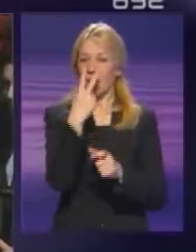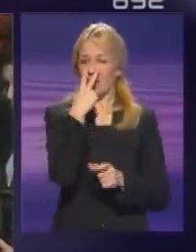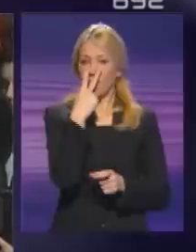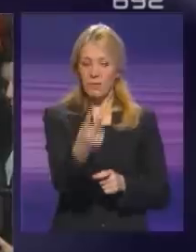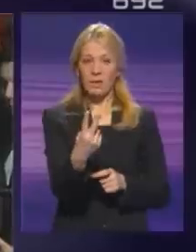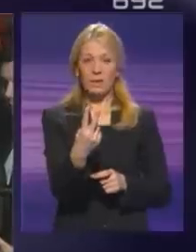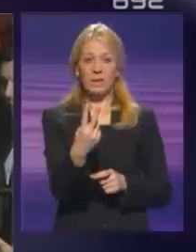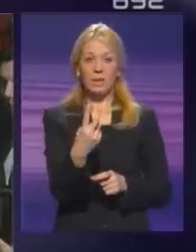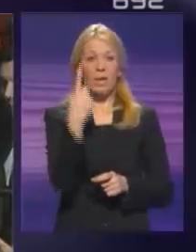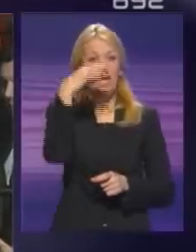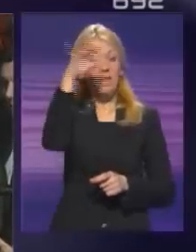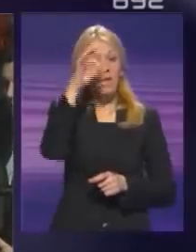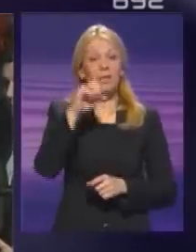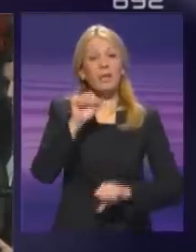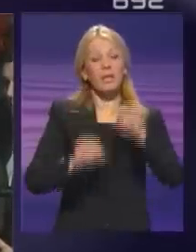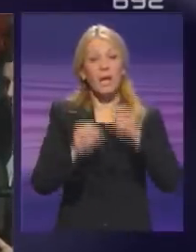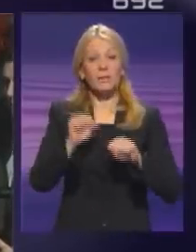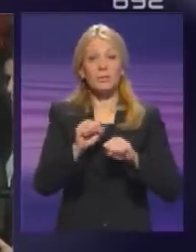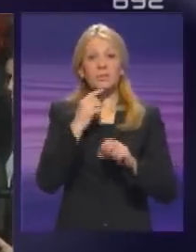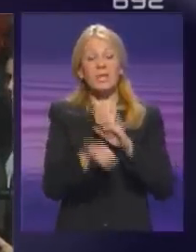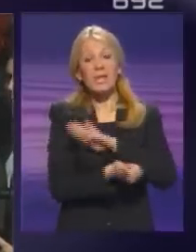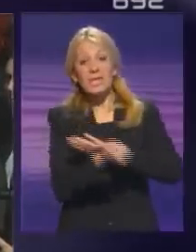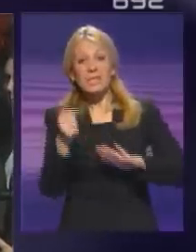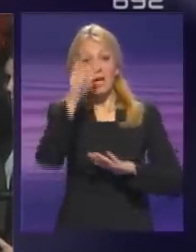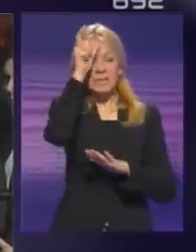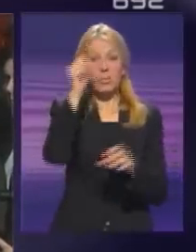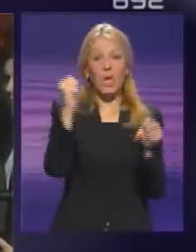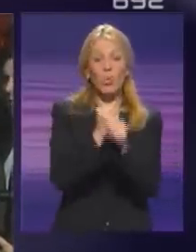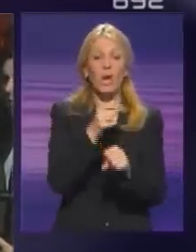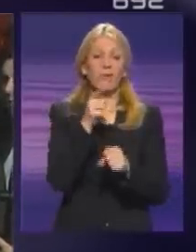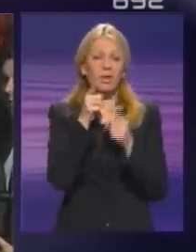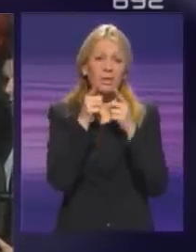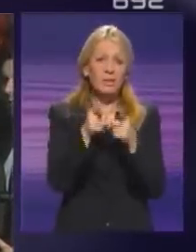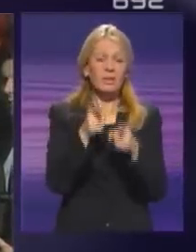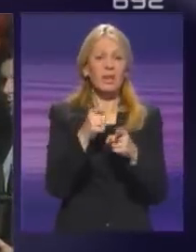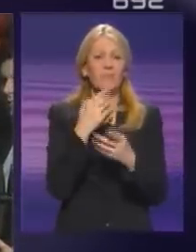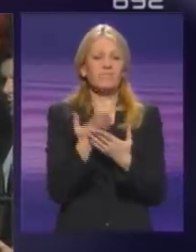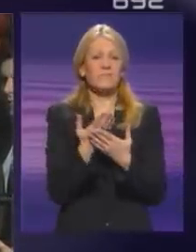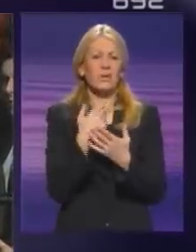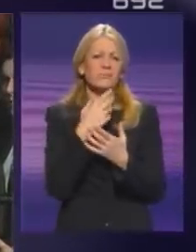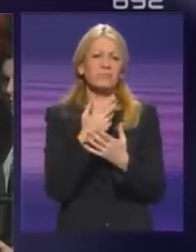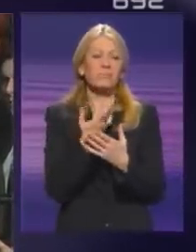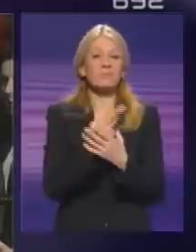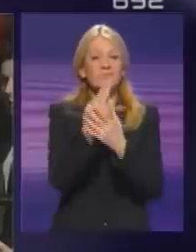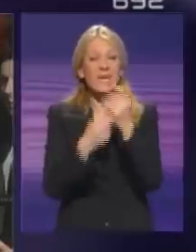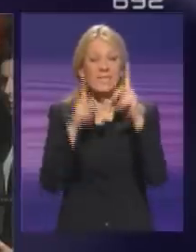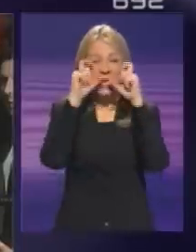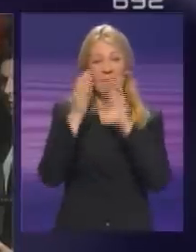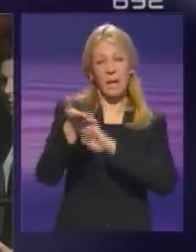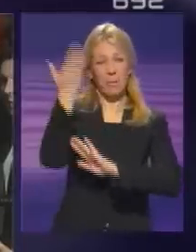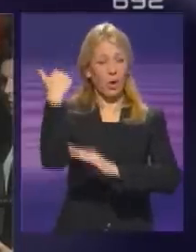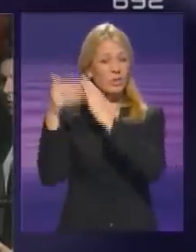jedini način za izlaz Srbije upravo iz te učmale slike prošlosti,